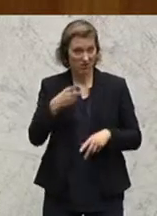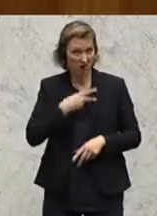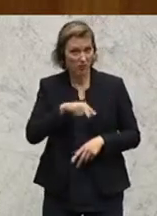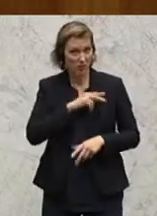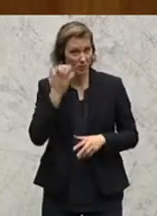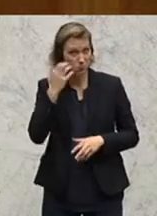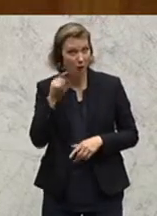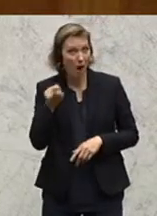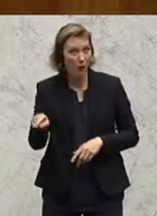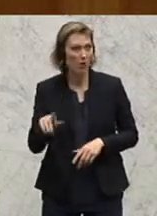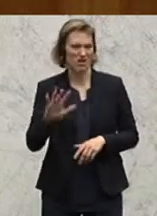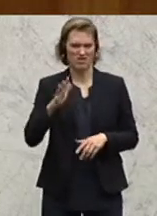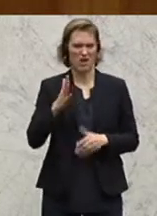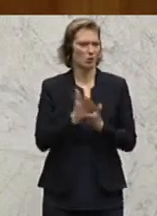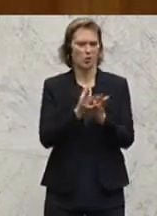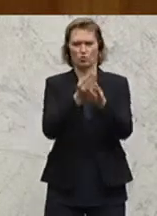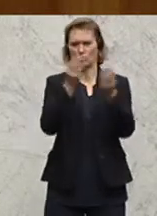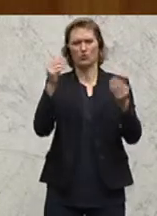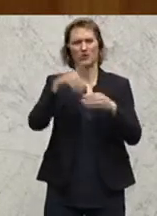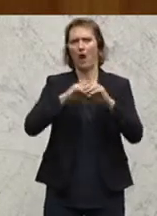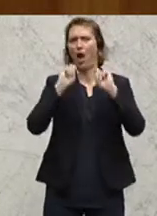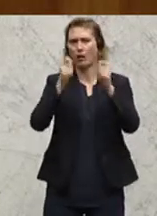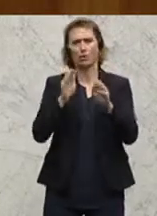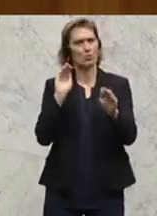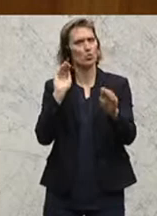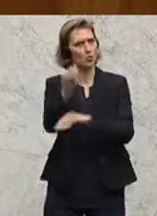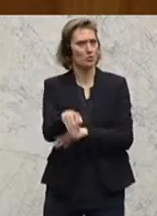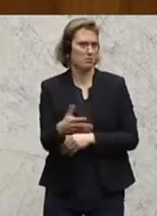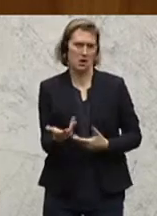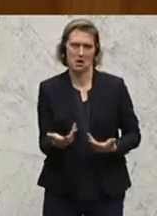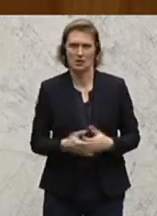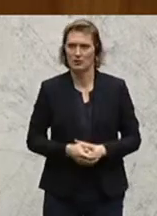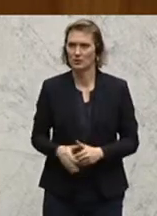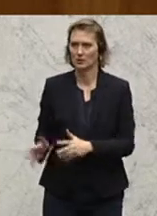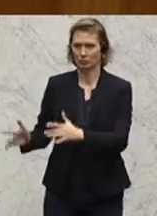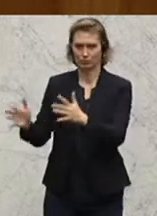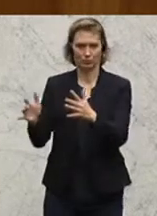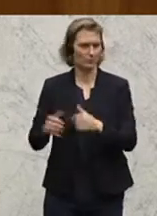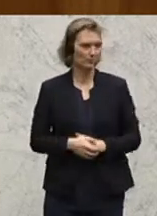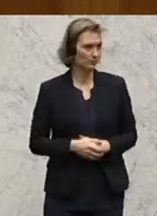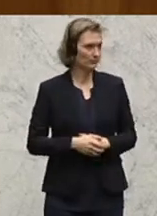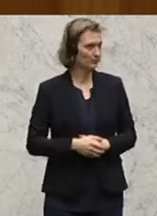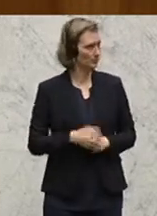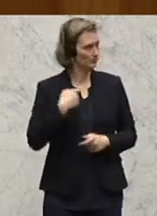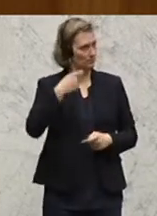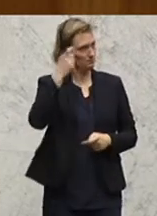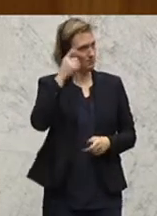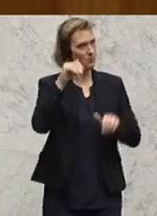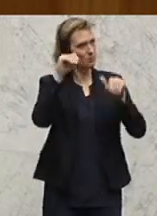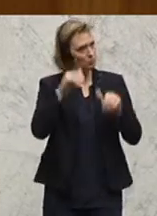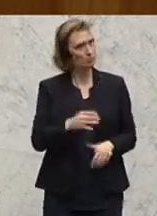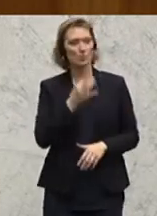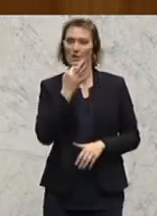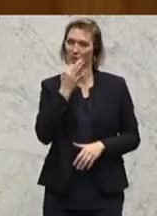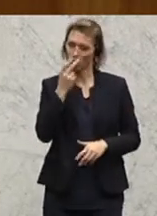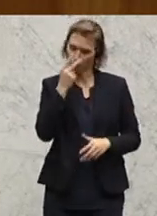machen kann. Das wäre wirklich überschießend, das ist aus unserer Sicht die Sache und ich denke mit Augenmaß und mit geeigneten